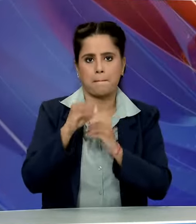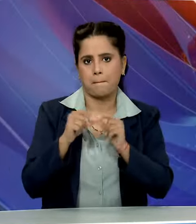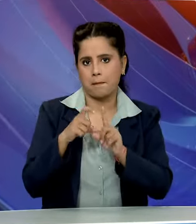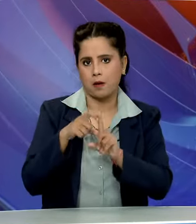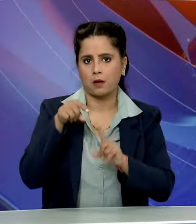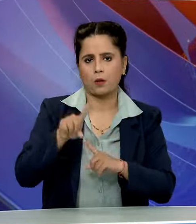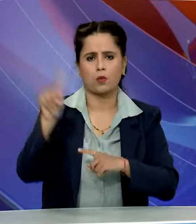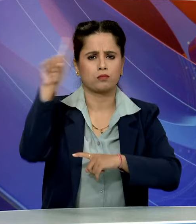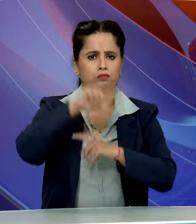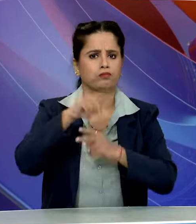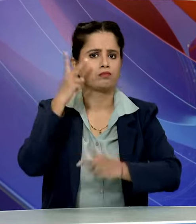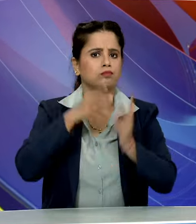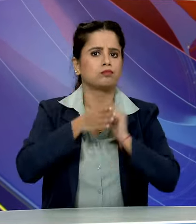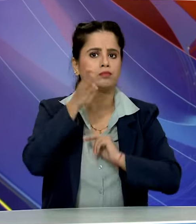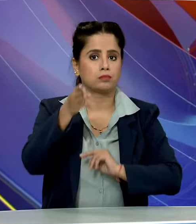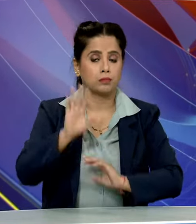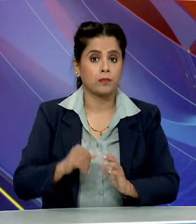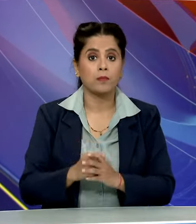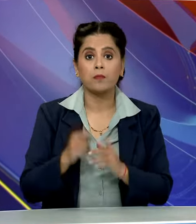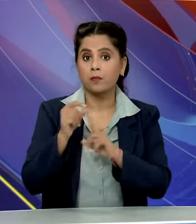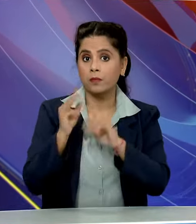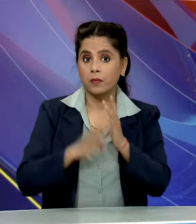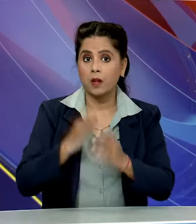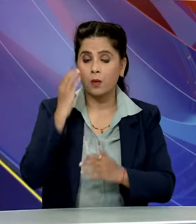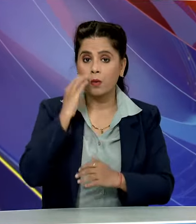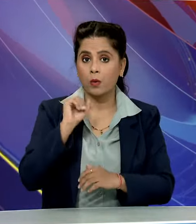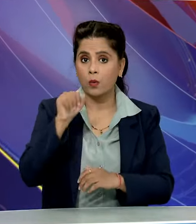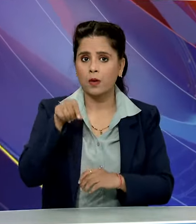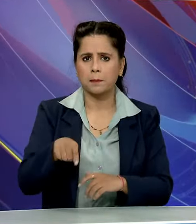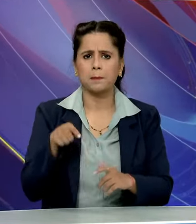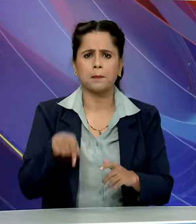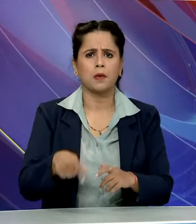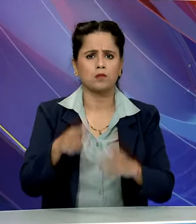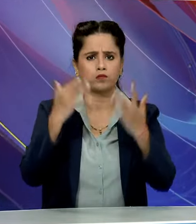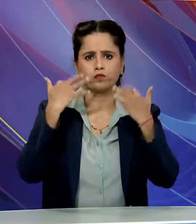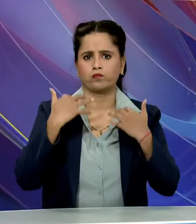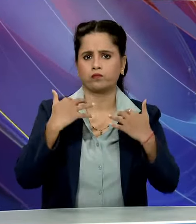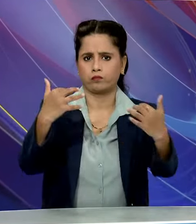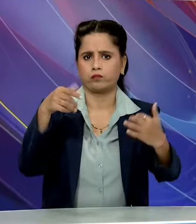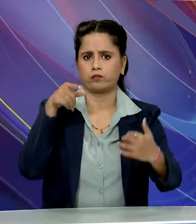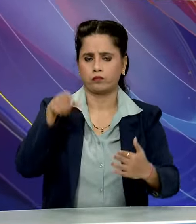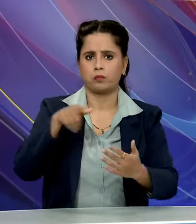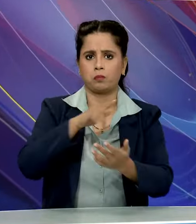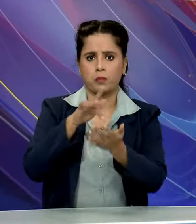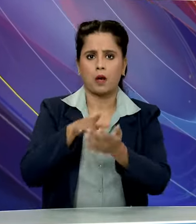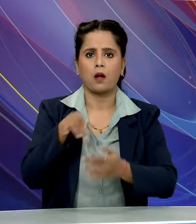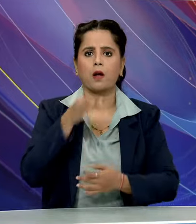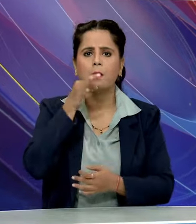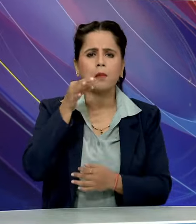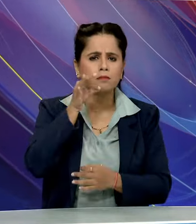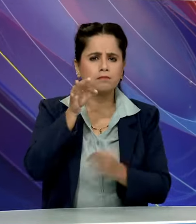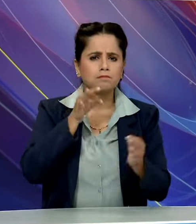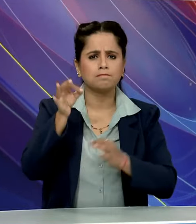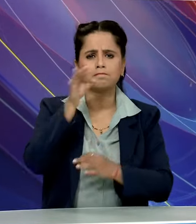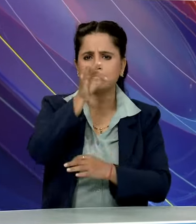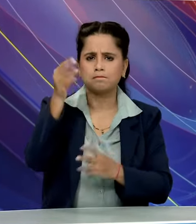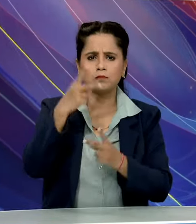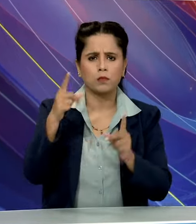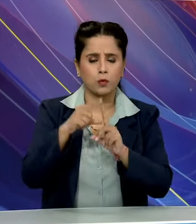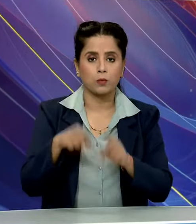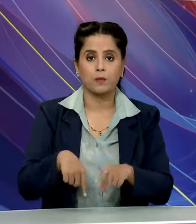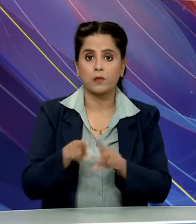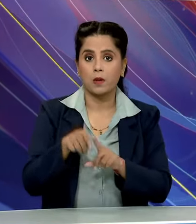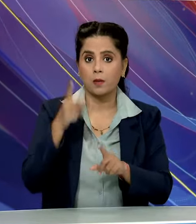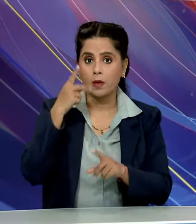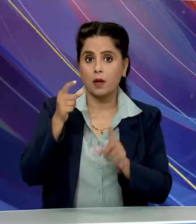एक धिवसी यात्रा पर रहेंगे जहां पर प्रधान मंत्री मोदी एक विशाल जनसभा को भी संभोधित करेंगे वहीं